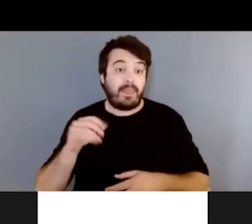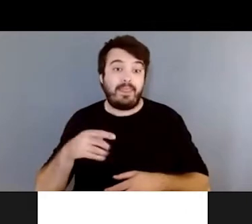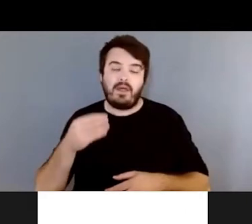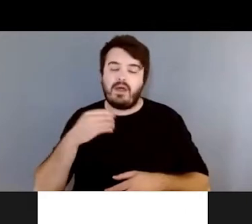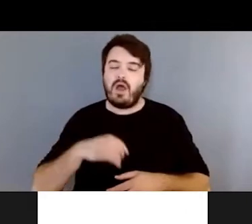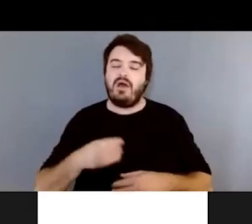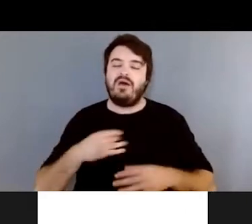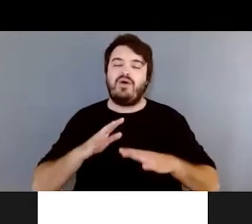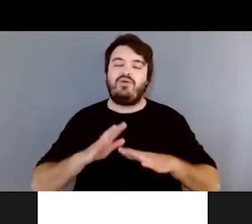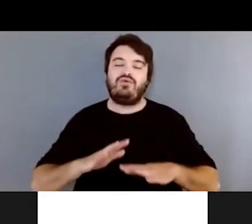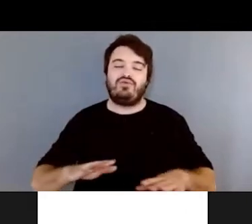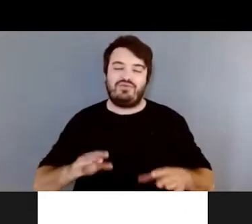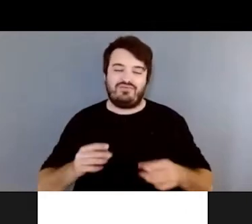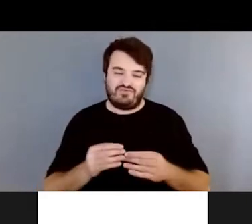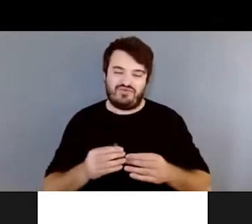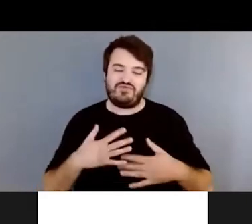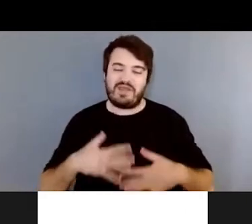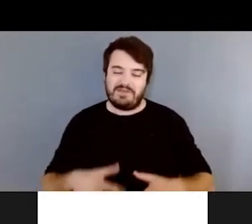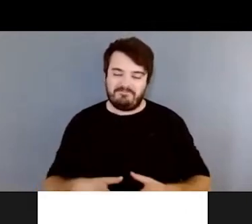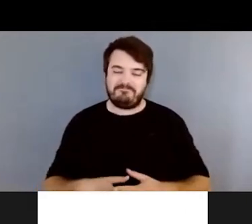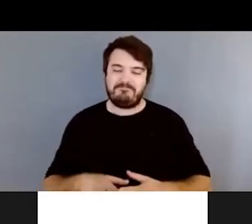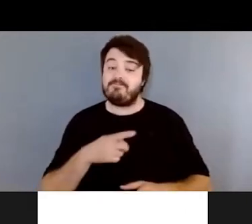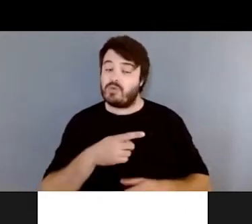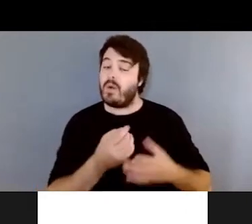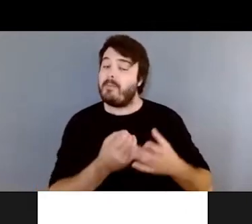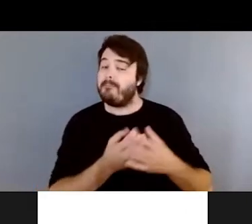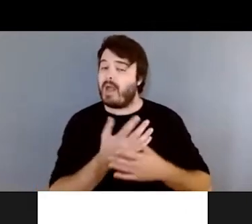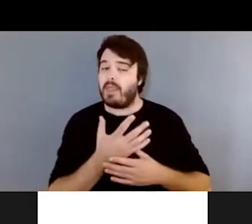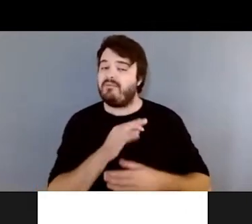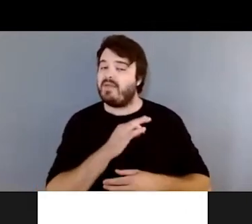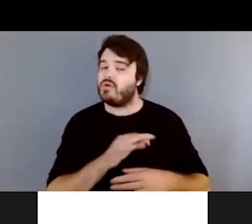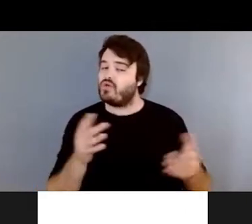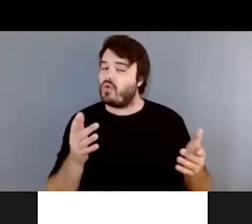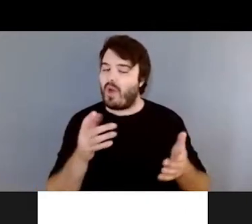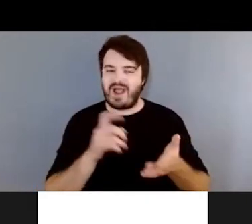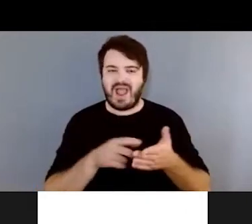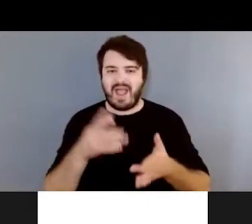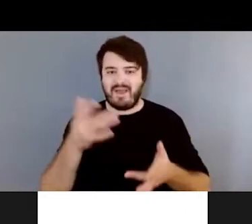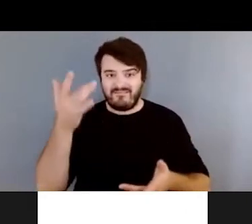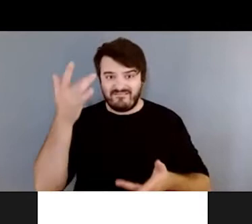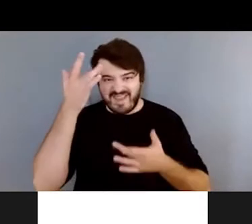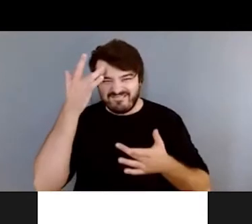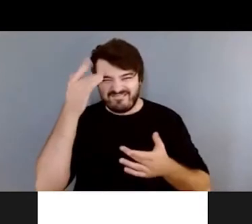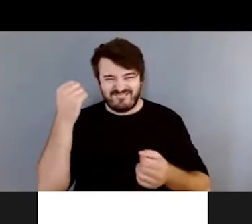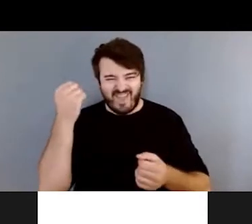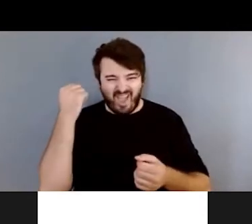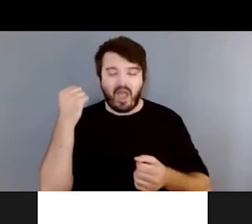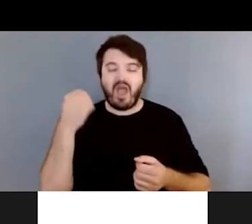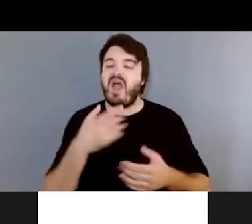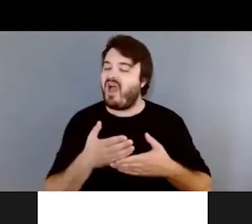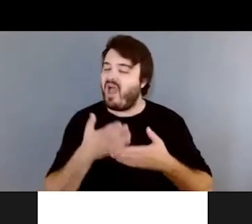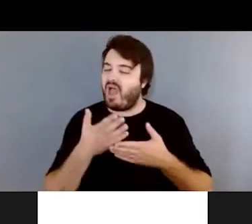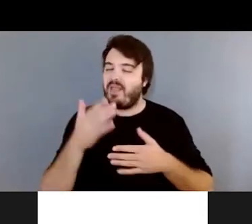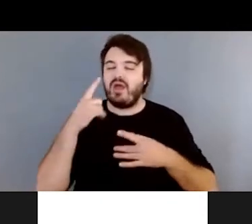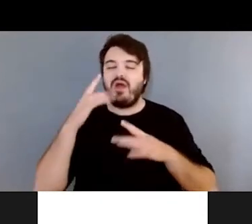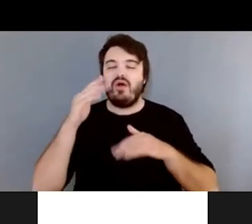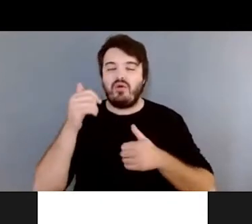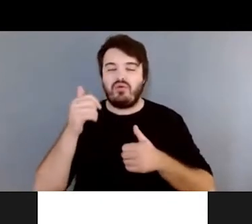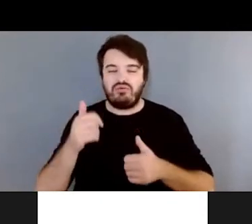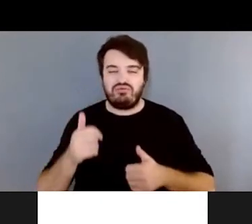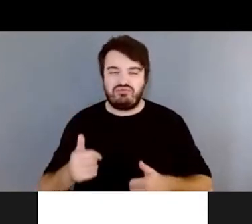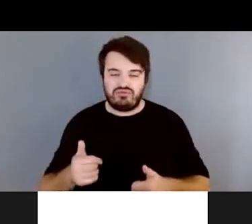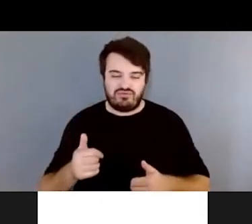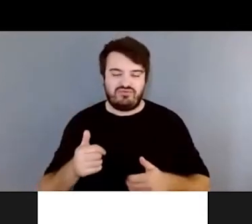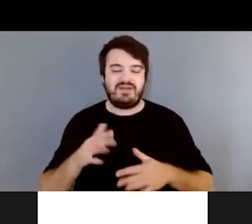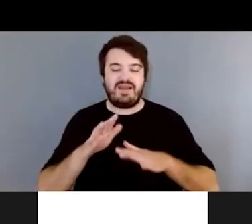beaucoup ça. C'est une des plantes aussi qu'on peut utiliser quand on a de la fièvre, une forte fièvre, parce que ça va calmer